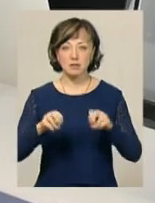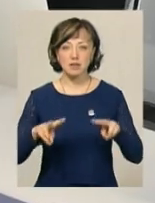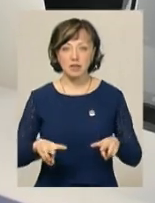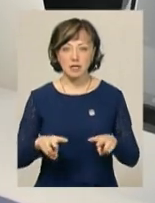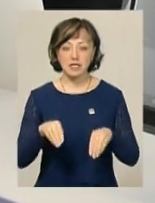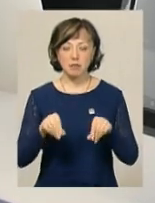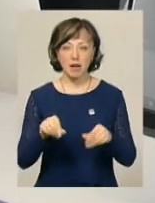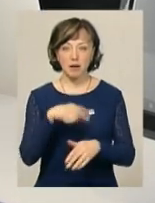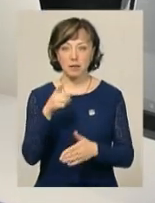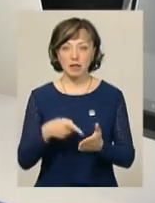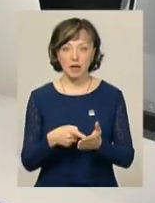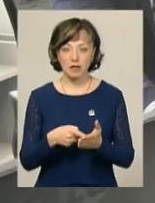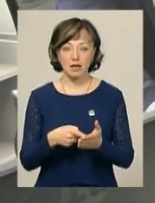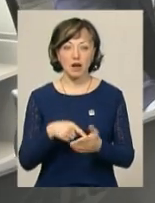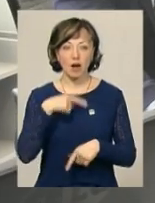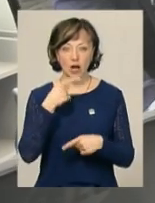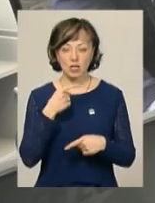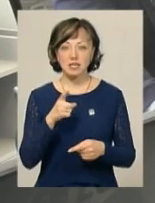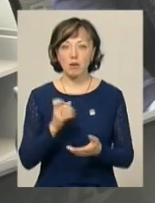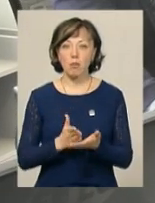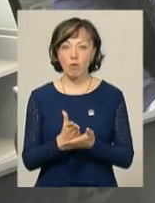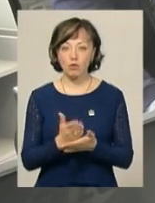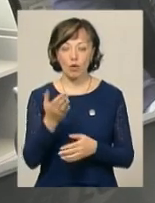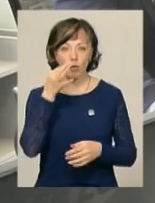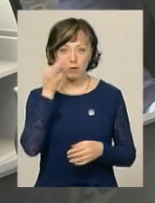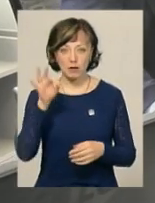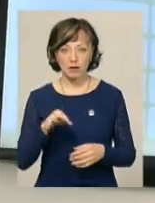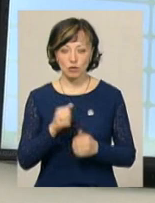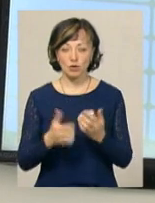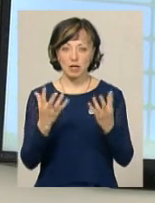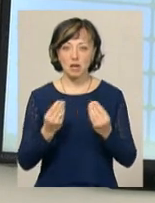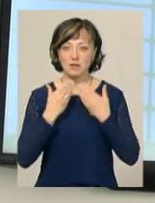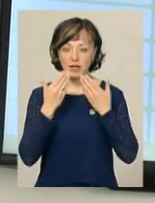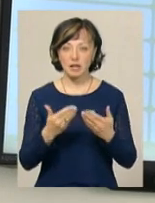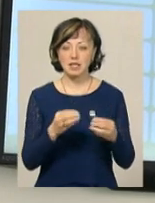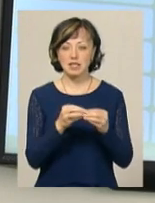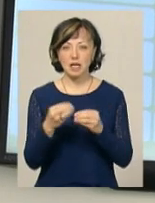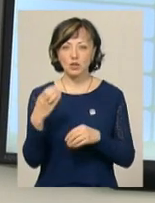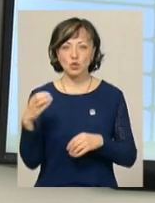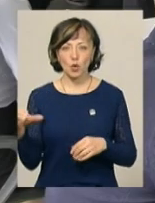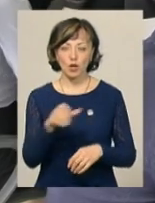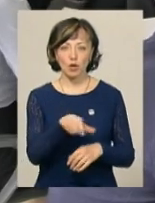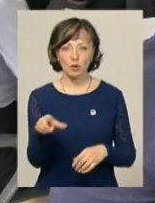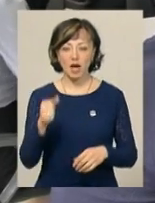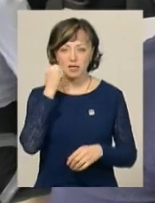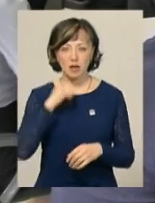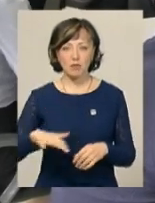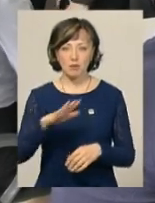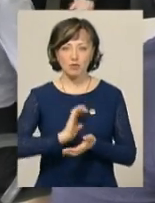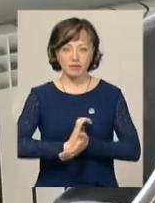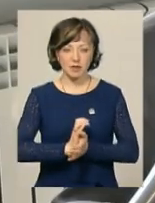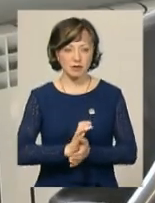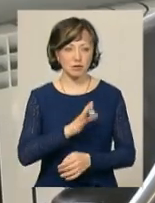Спеціаліст із земельних питань Бетро Серчук каже, за послугами в його компетенції щодня зверталися десятки і сотні людей, а старе приміщення було